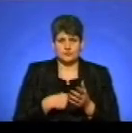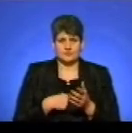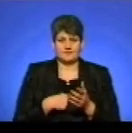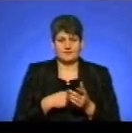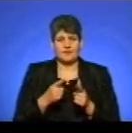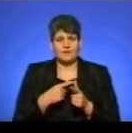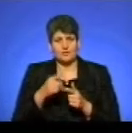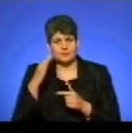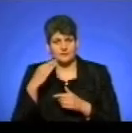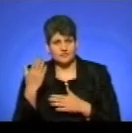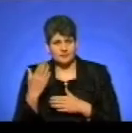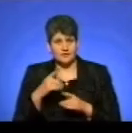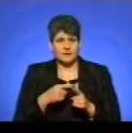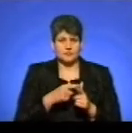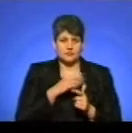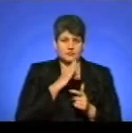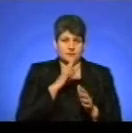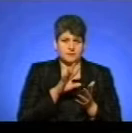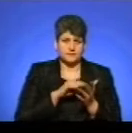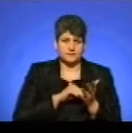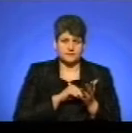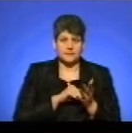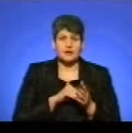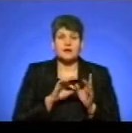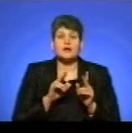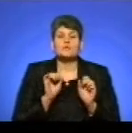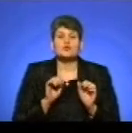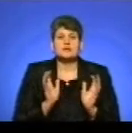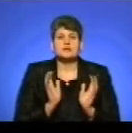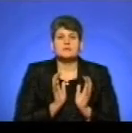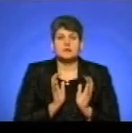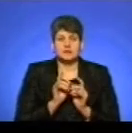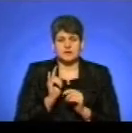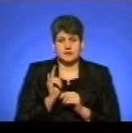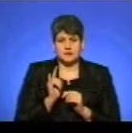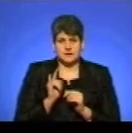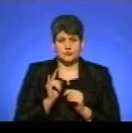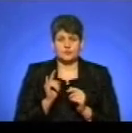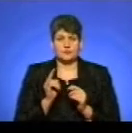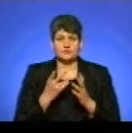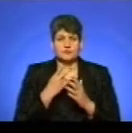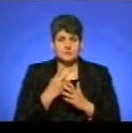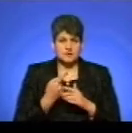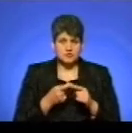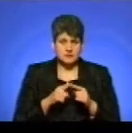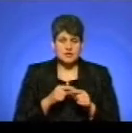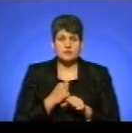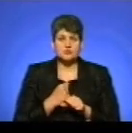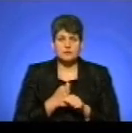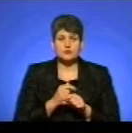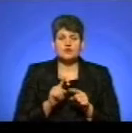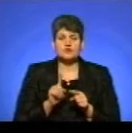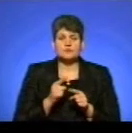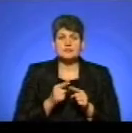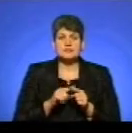Як можна оберегти дитину від цього? Тобто, коли вона вже стала свідком домашнього насильства, але зробити, щоб ця